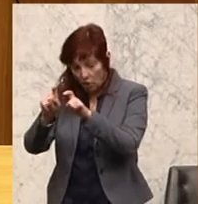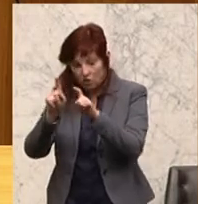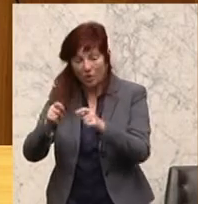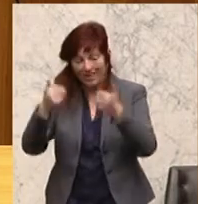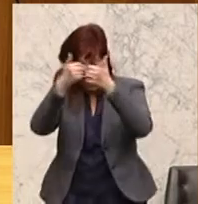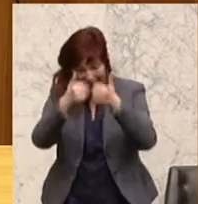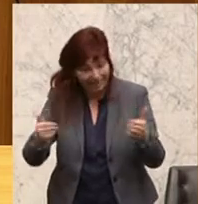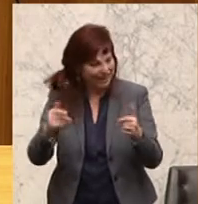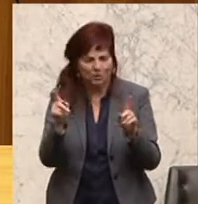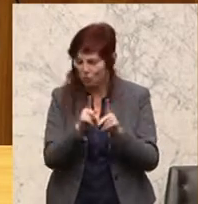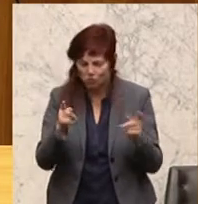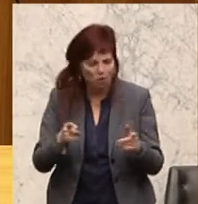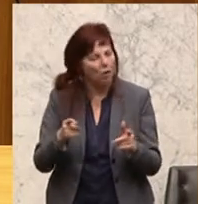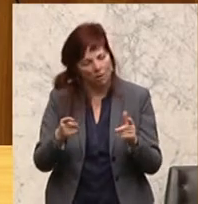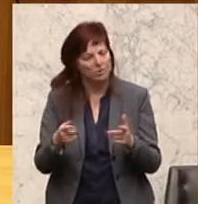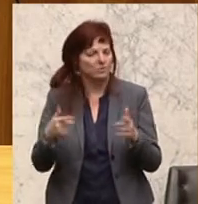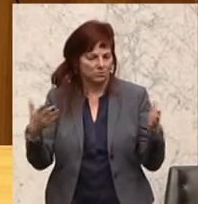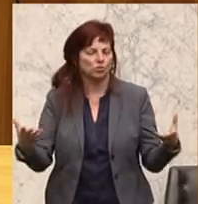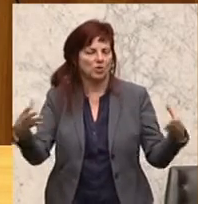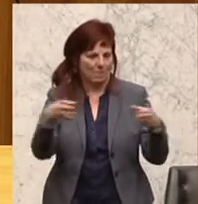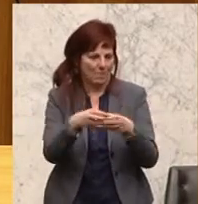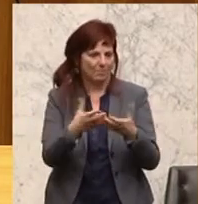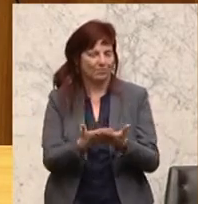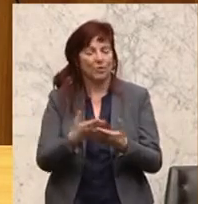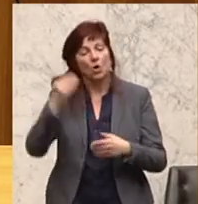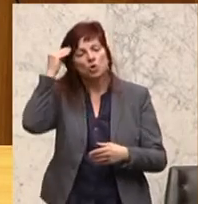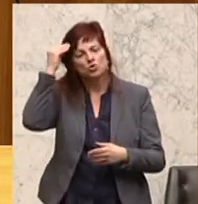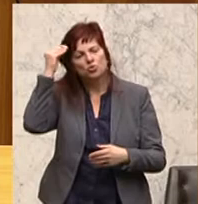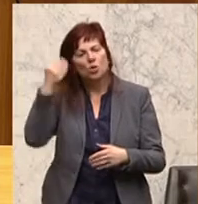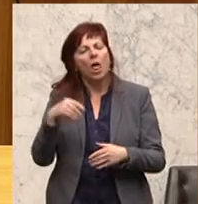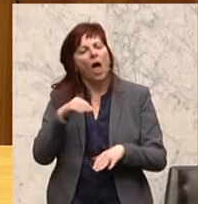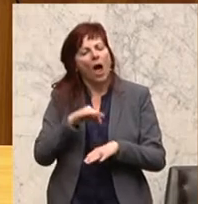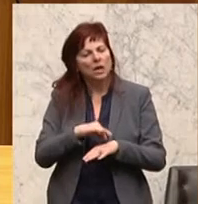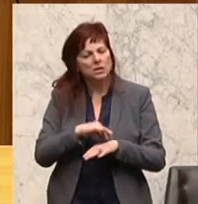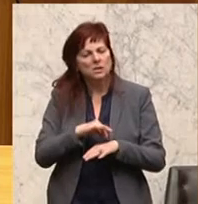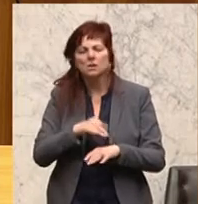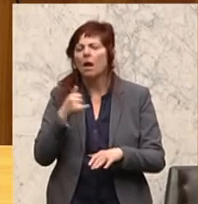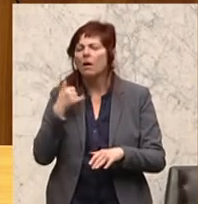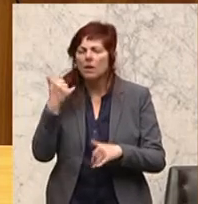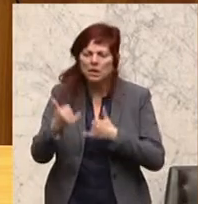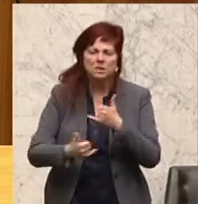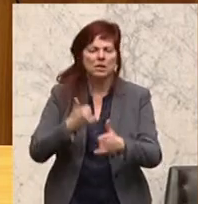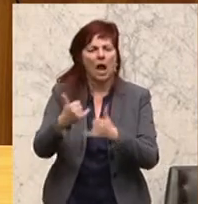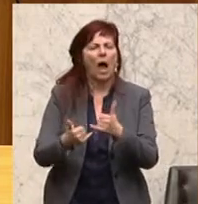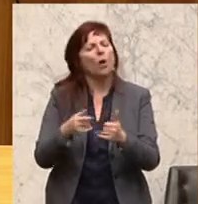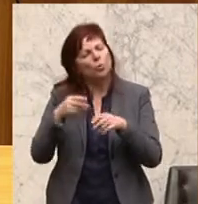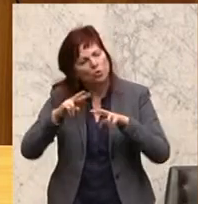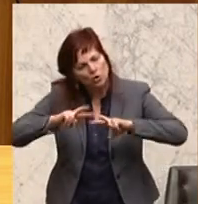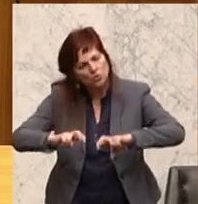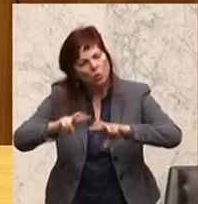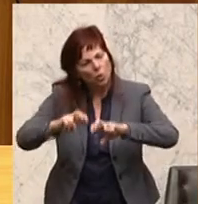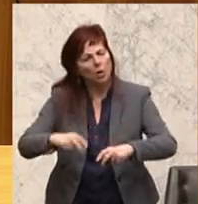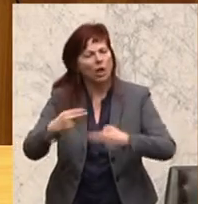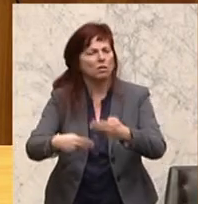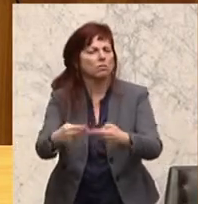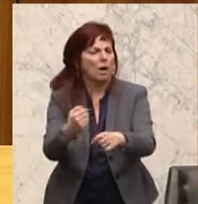Die Schulärzte führen jährlich eine Reihe von Untersuchungen durch. Dabei werden allgemeine Daten wie Größe,